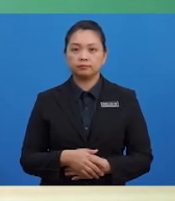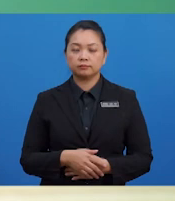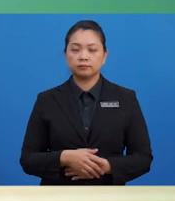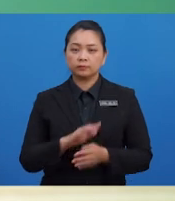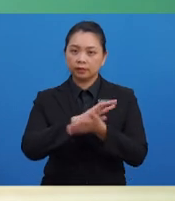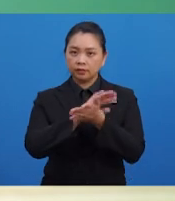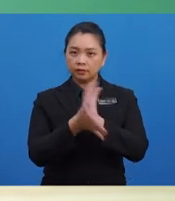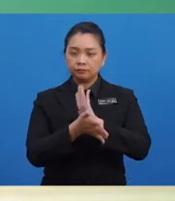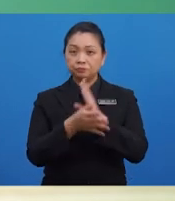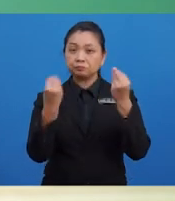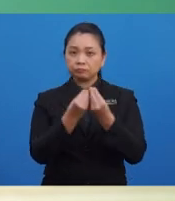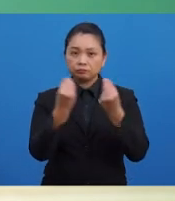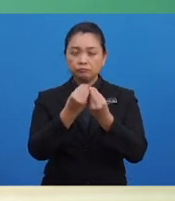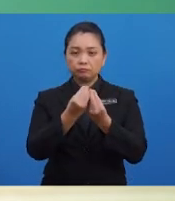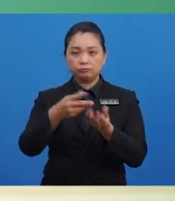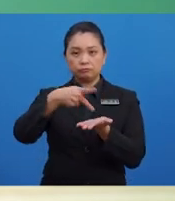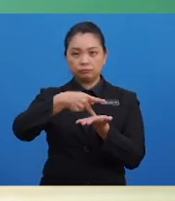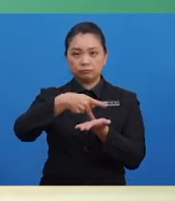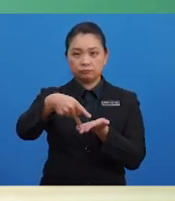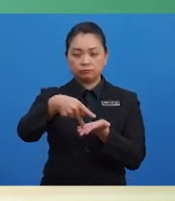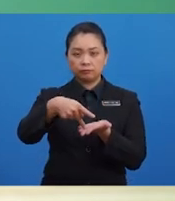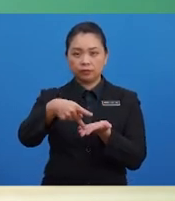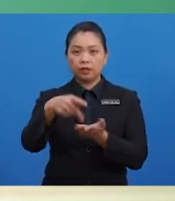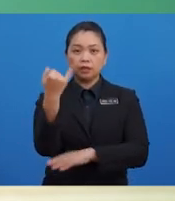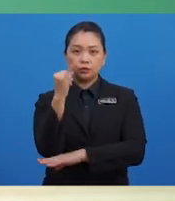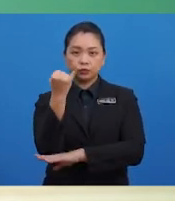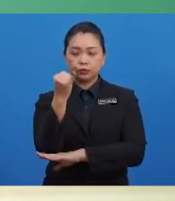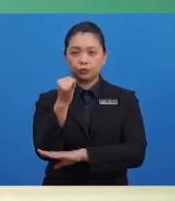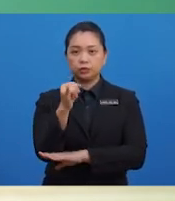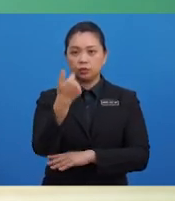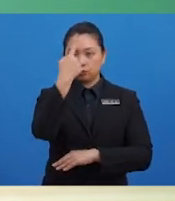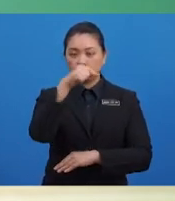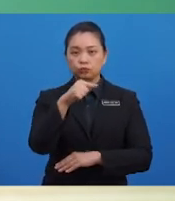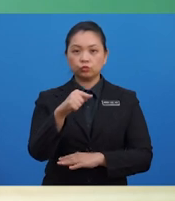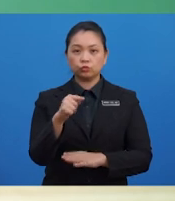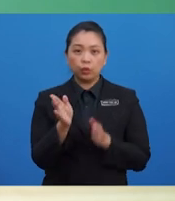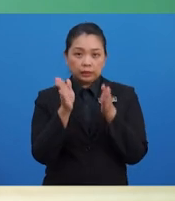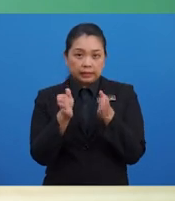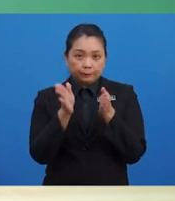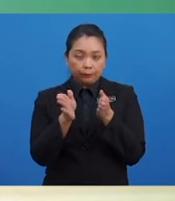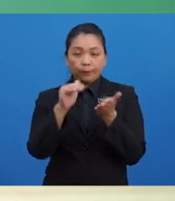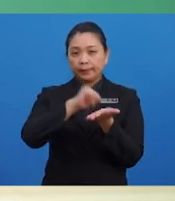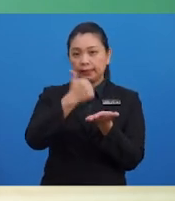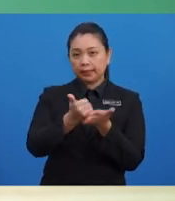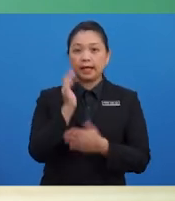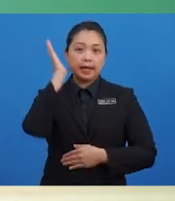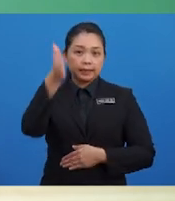Maka jumlah bayaran insurans untuk tempoh perekanan akan datang ialah